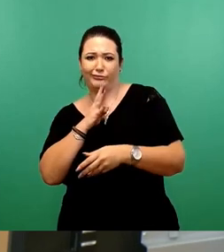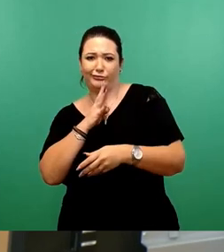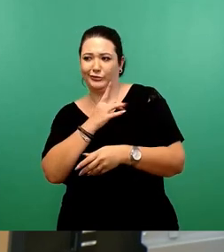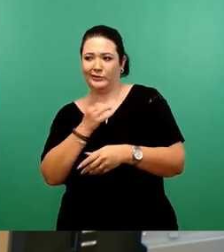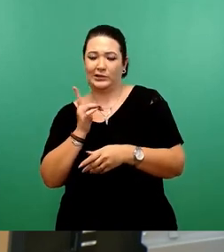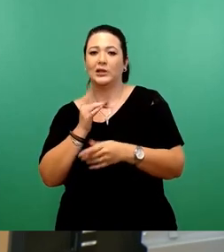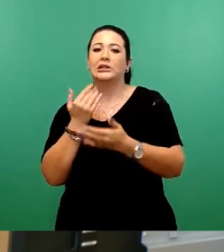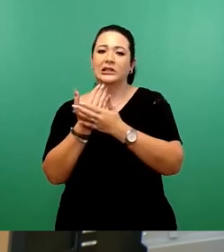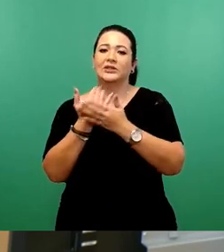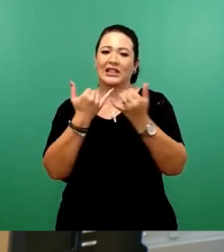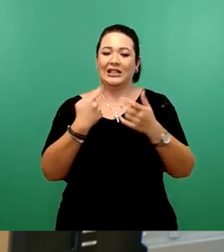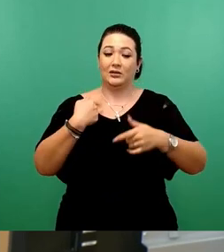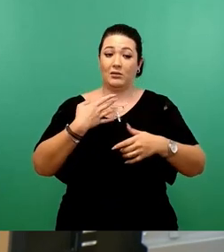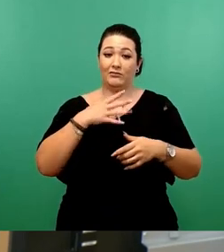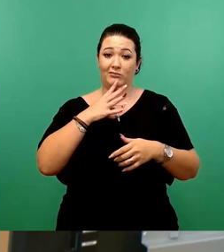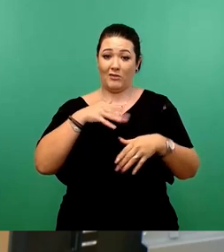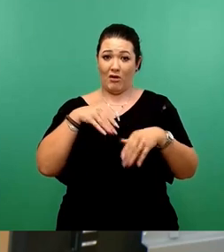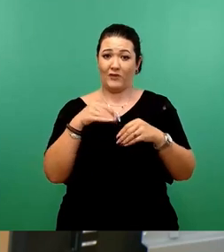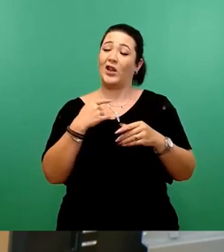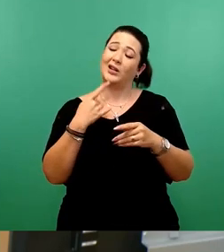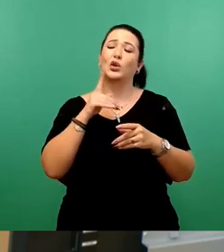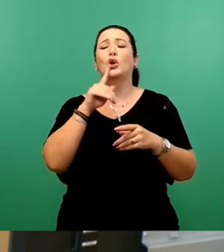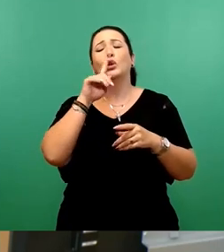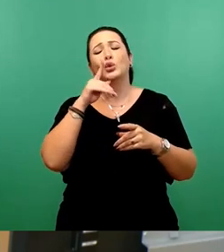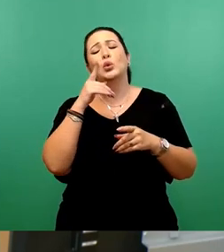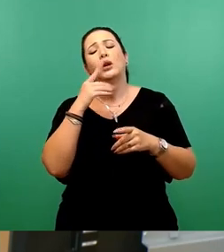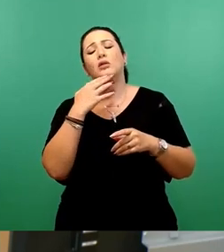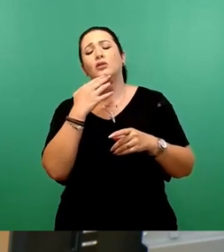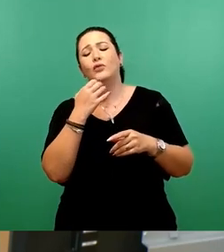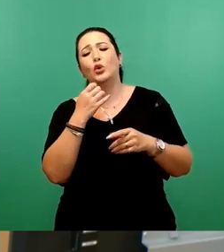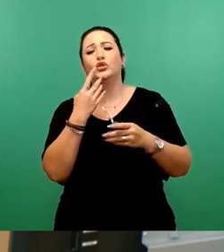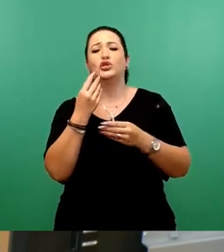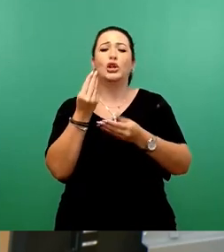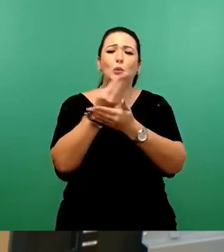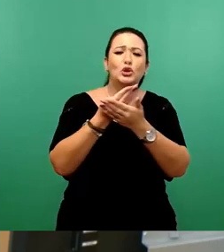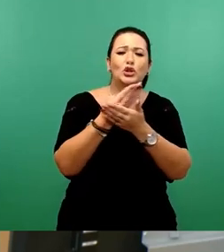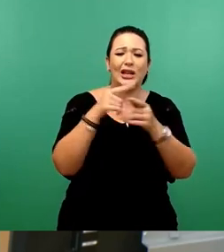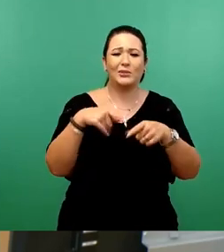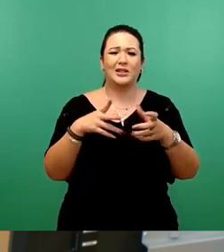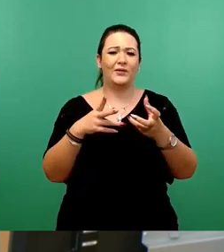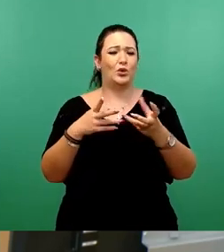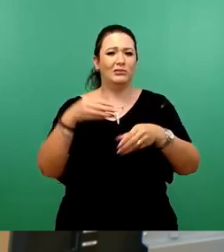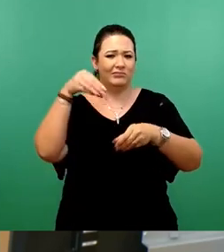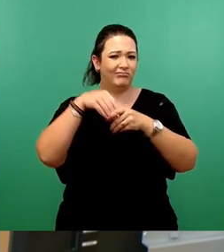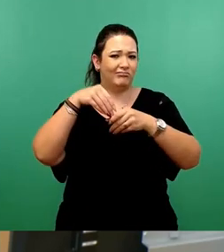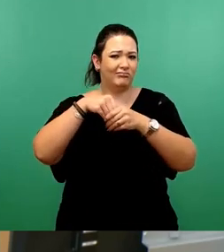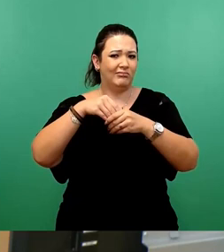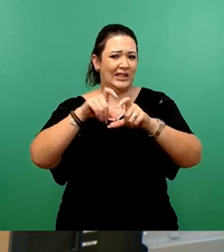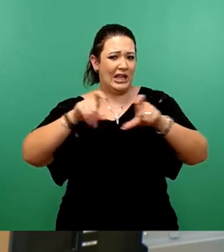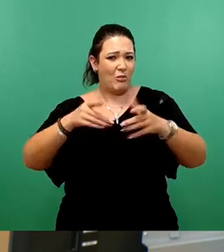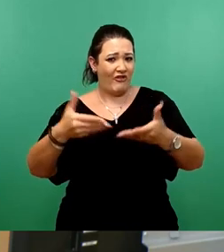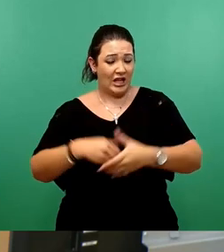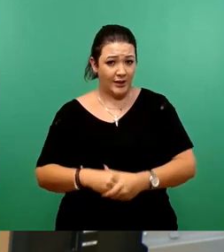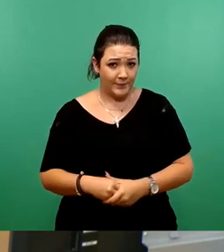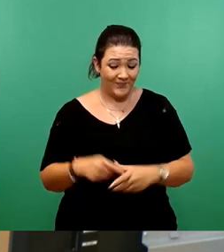mal ungefähr beschreiben, worum es hier eigentlich geht. Wir haben als Stadt Dresden jetzt